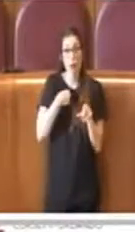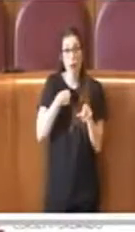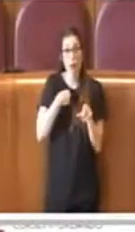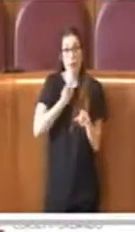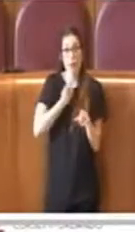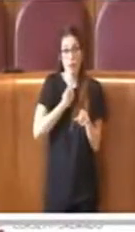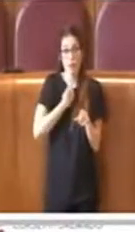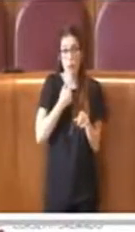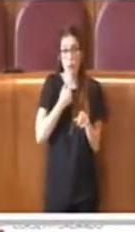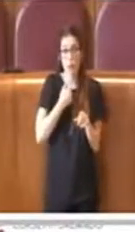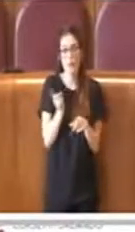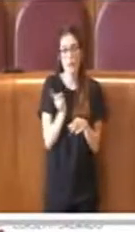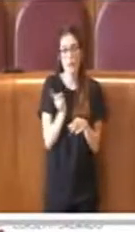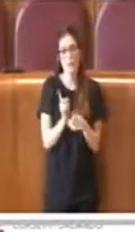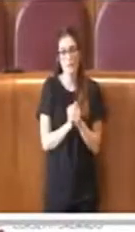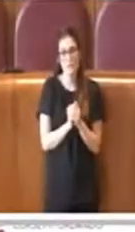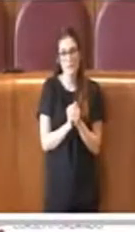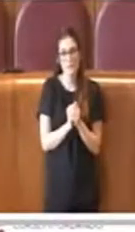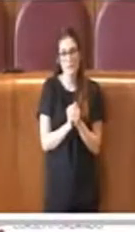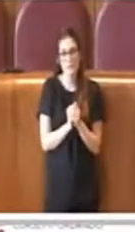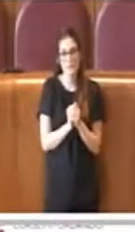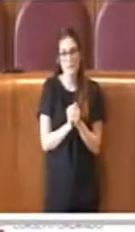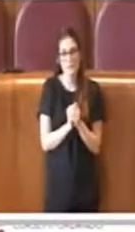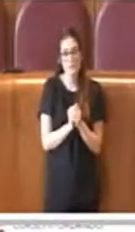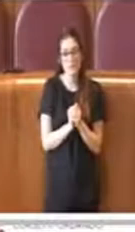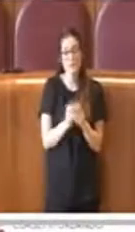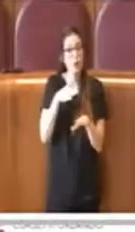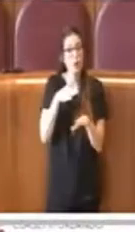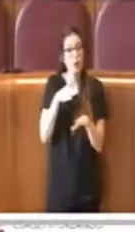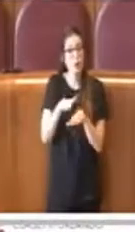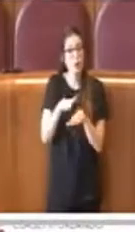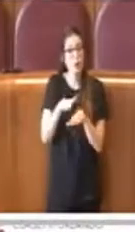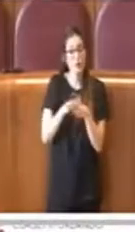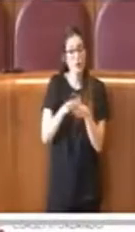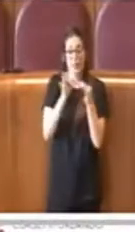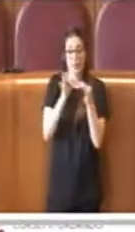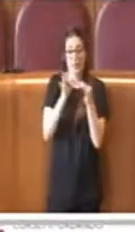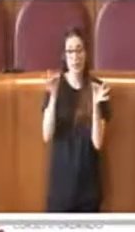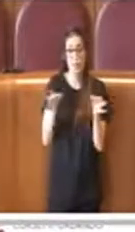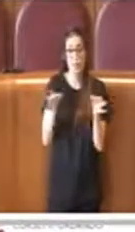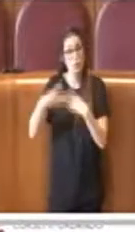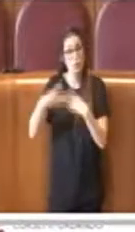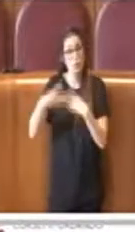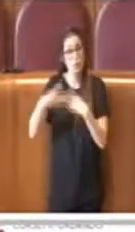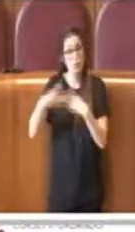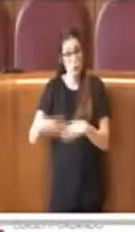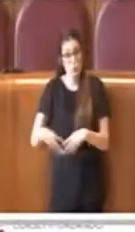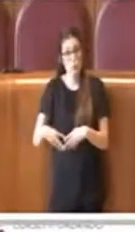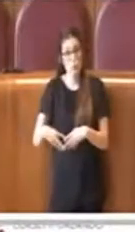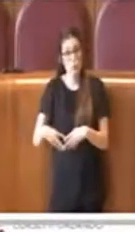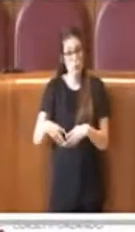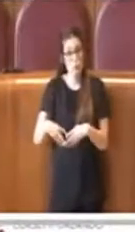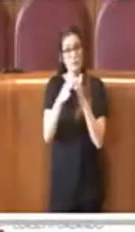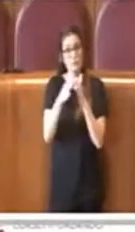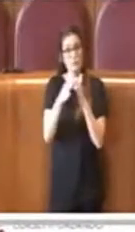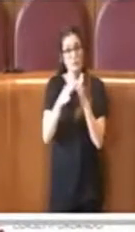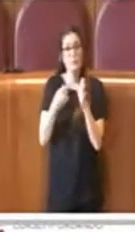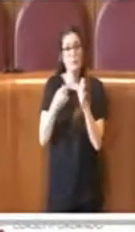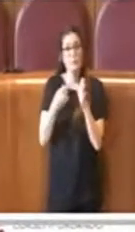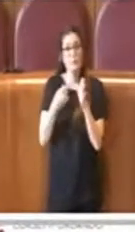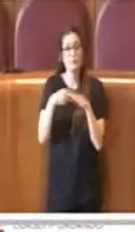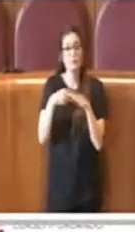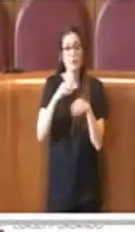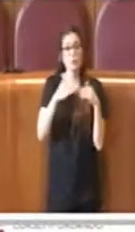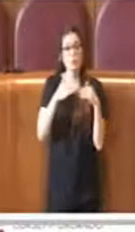garantiamo. Ricordiamo però che la competenza nelle definizioni di funzioni, requisiti di iscrizione, struttura